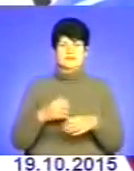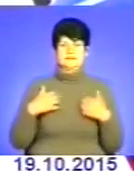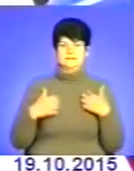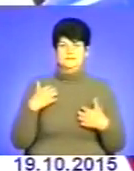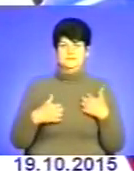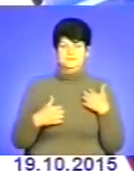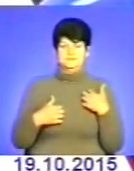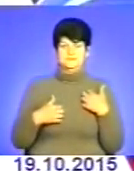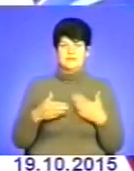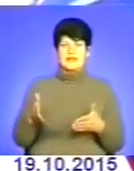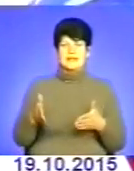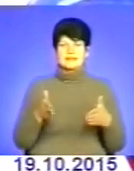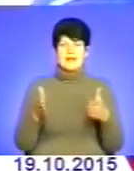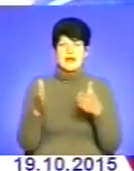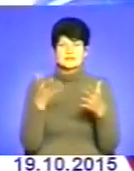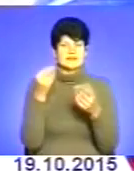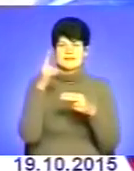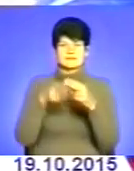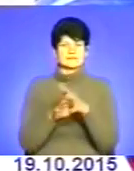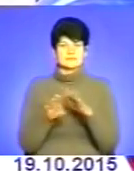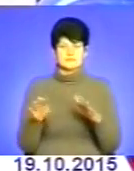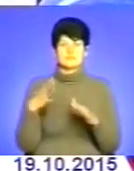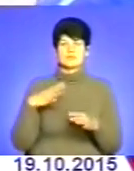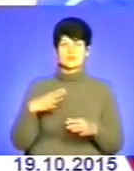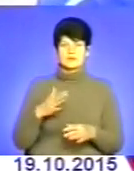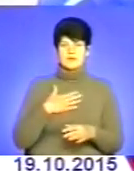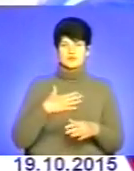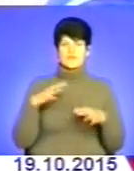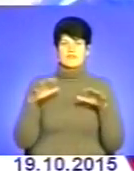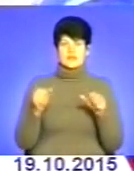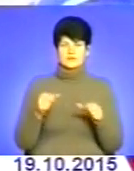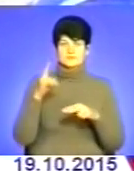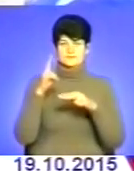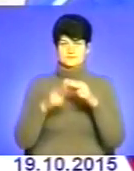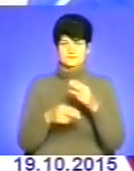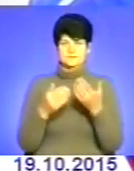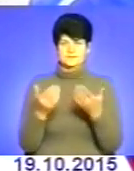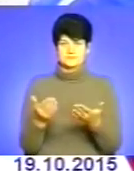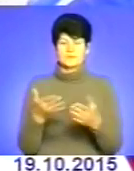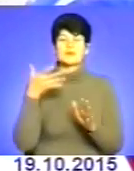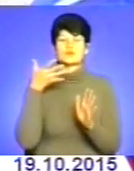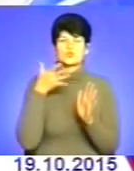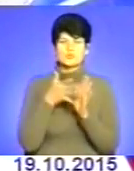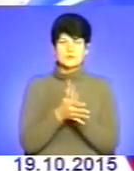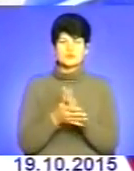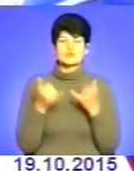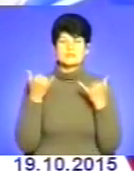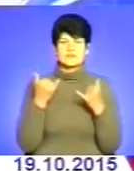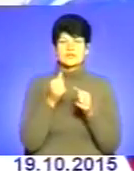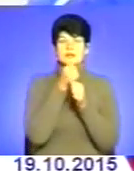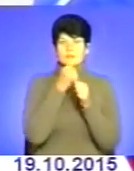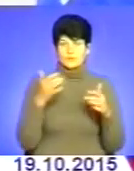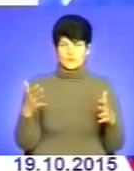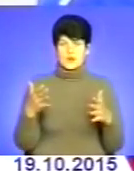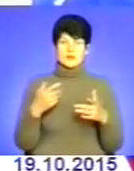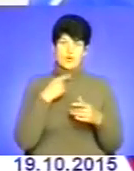Траса, ми враховуємо, що ще не добудована І ми чекаємо від нашої влади, що вони її добудували Ми розуміємо, що, можливо, зараз вони ще не спроможні Але